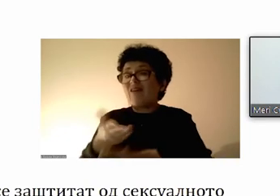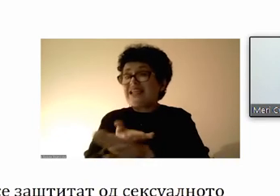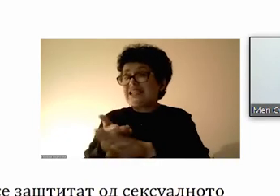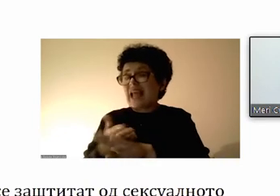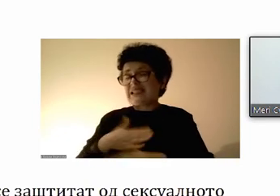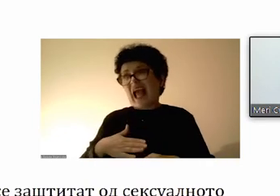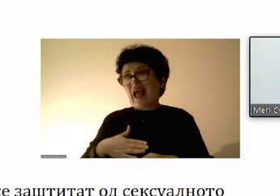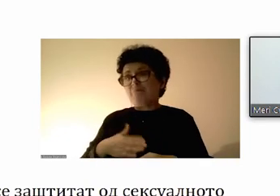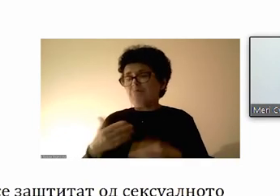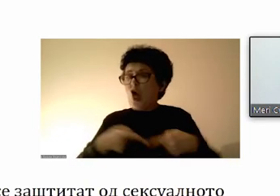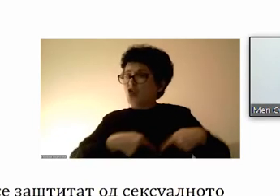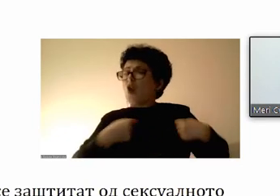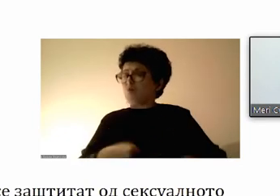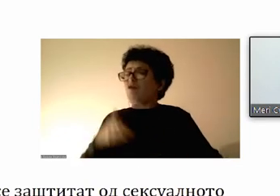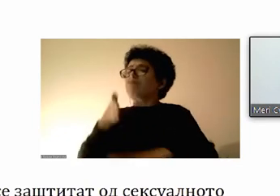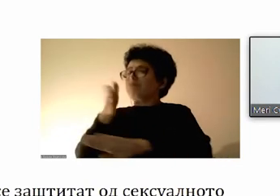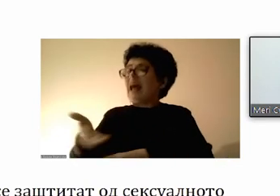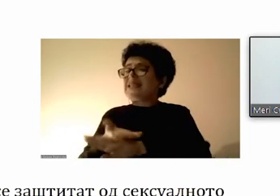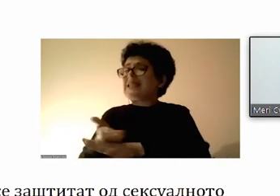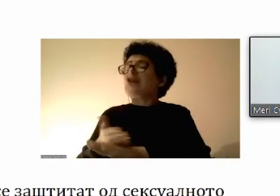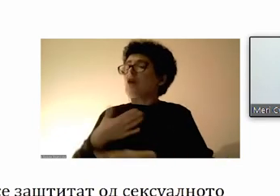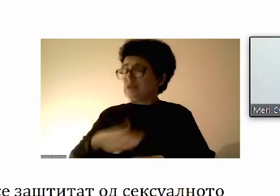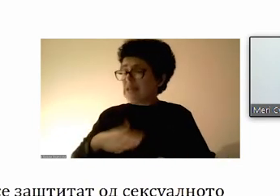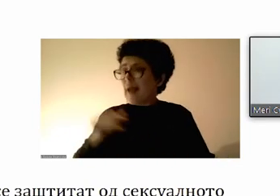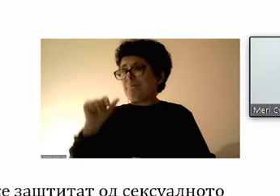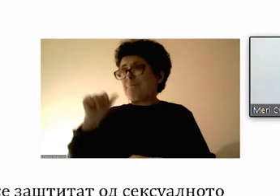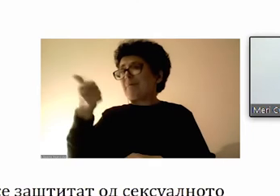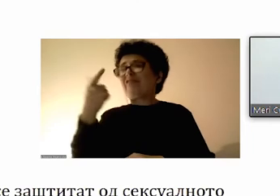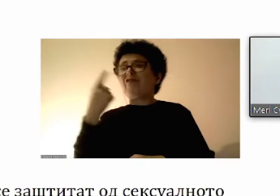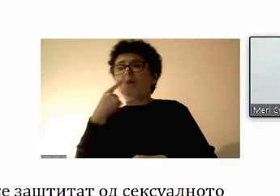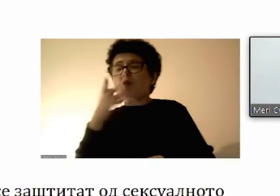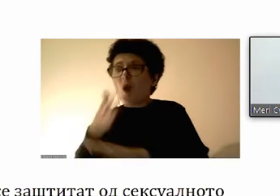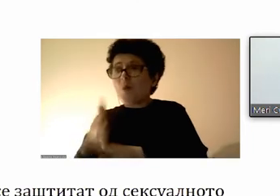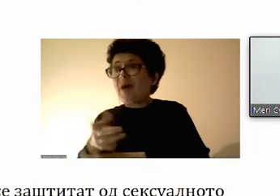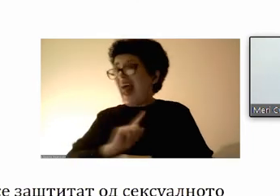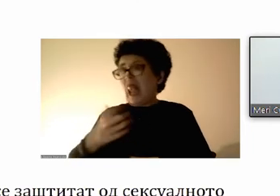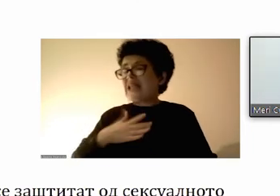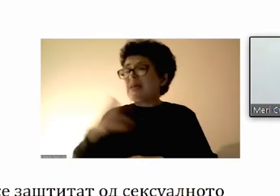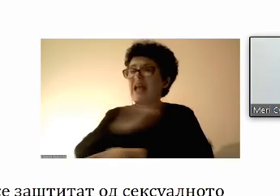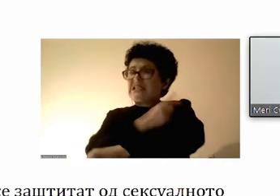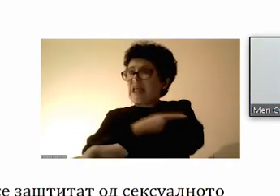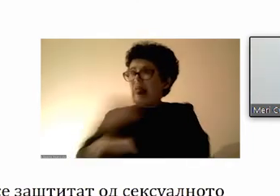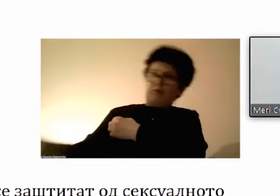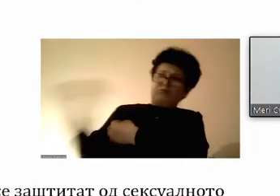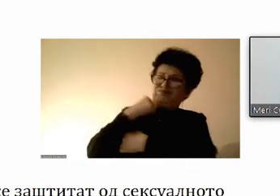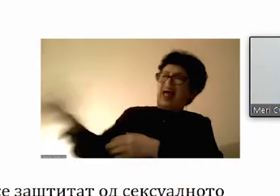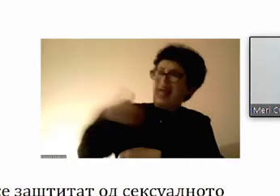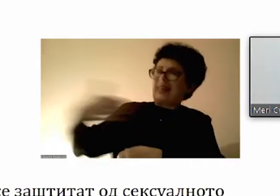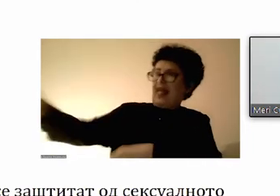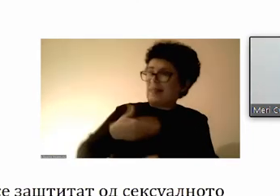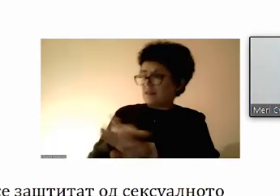однос, особено при правијат. Ние, како што гледати по последната точка, направивме